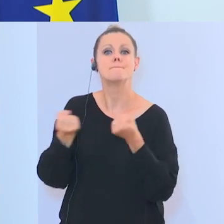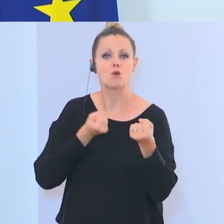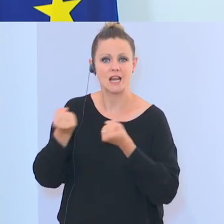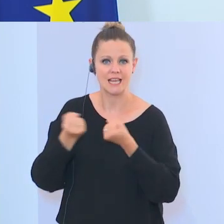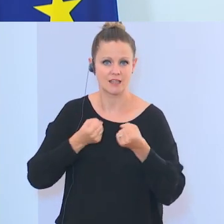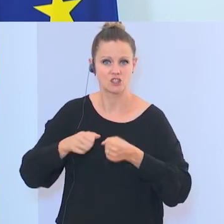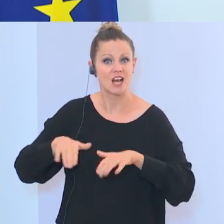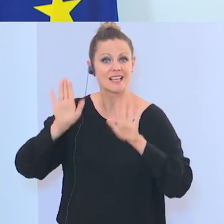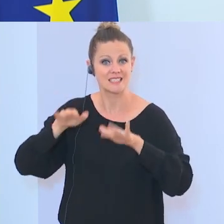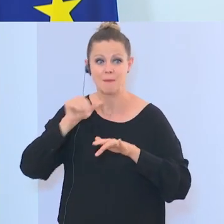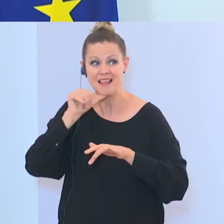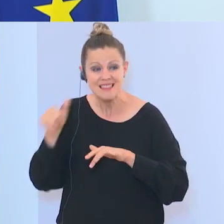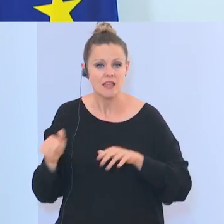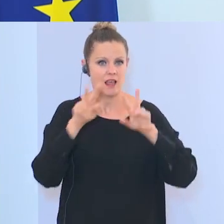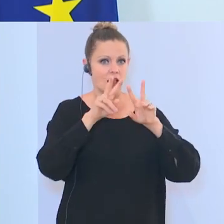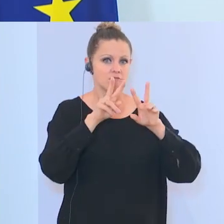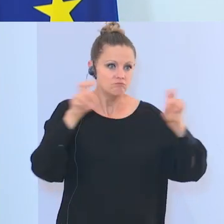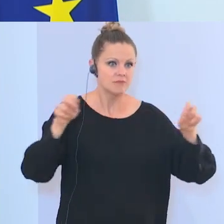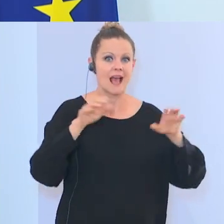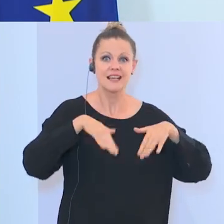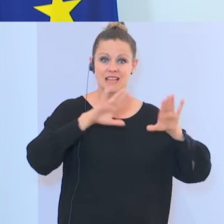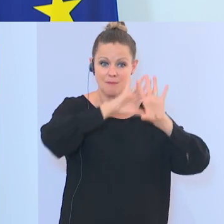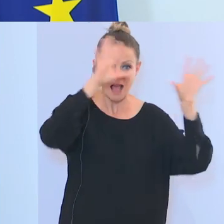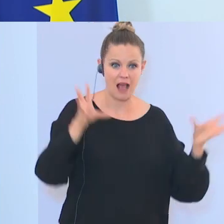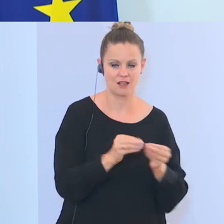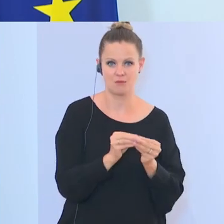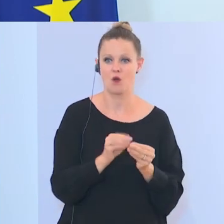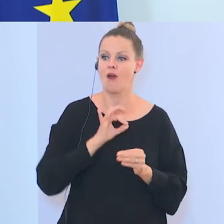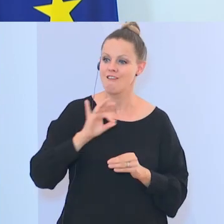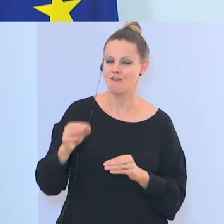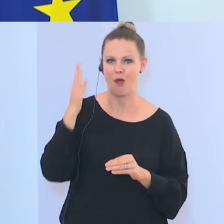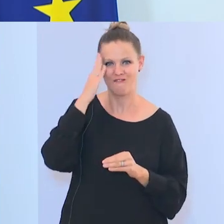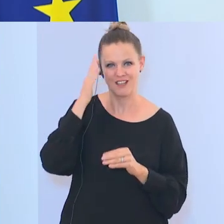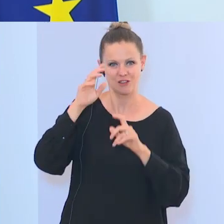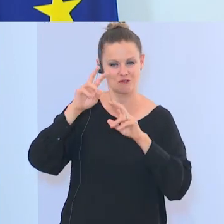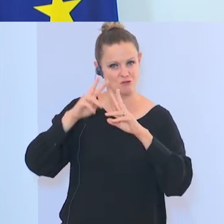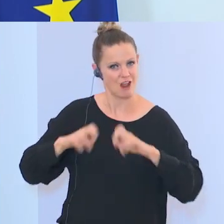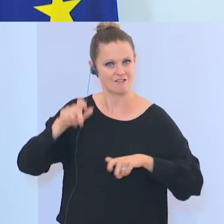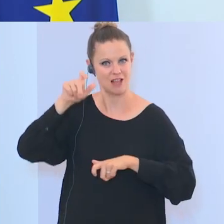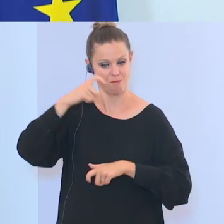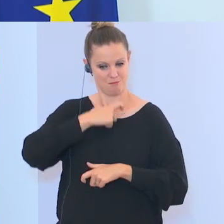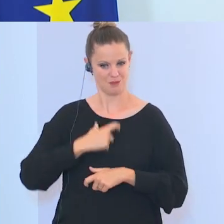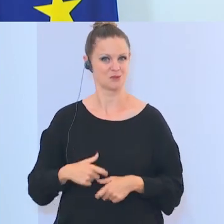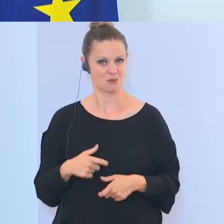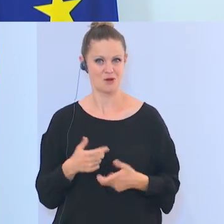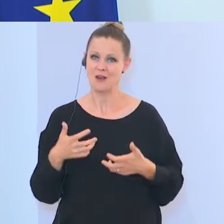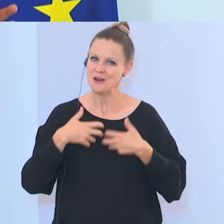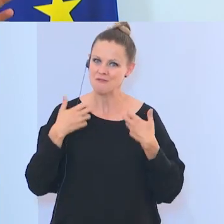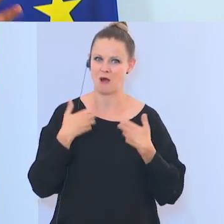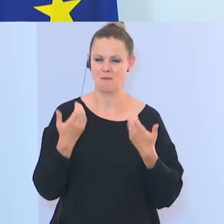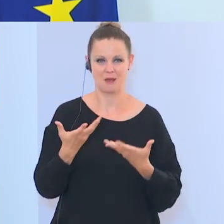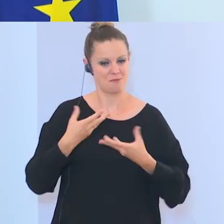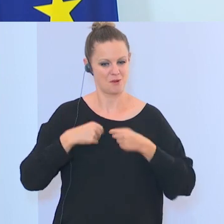Islam. Und für einen Wissenschaftler ist es erfreulich zu hören, dass hier ein Rahmen geschaffen wird und